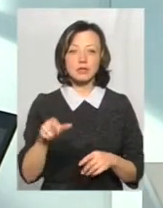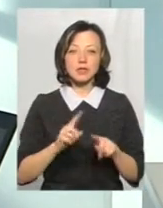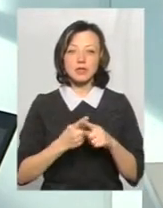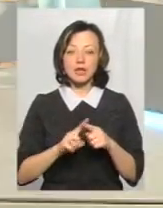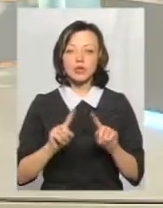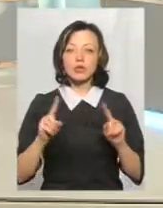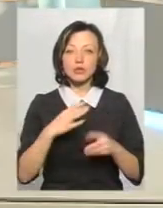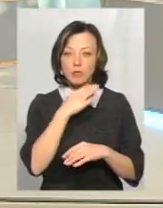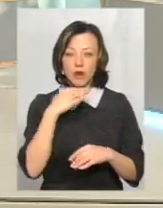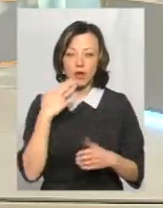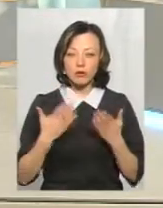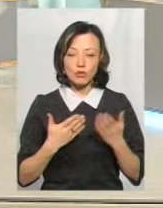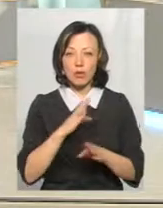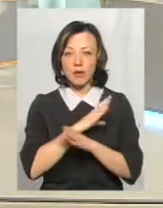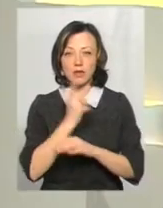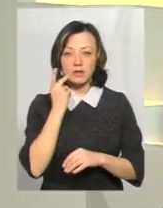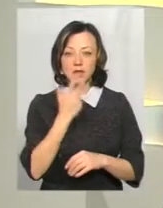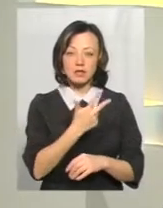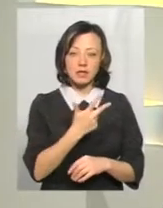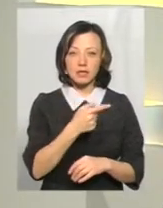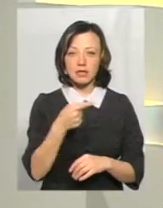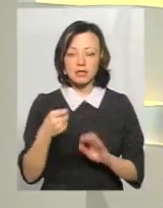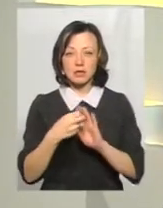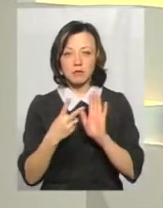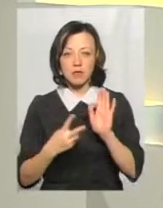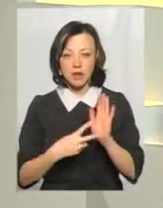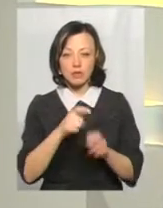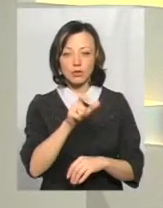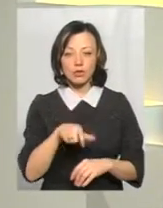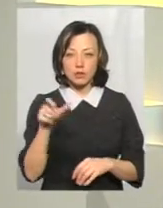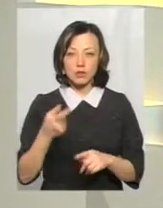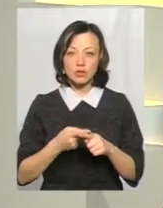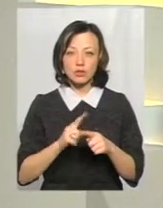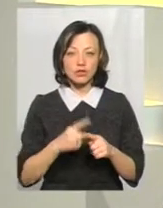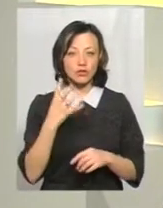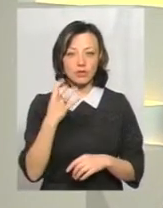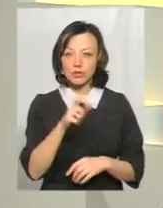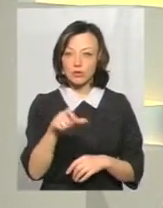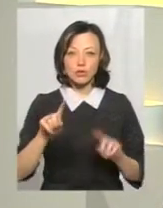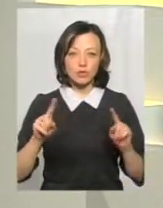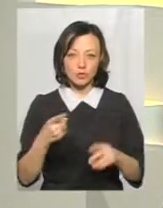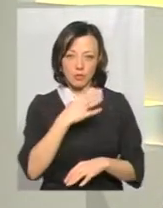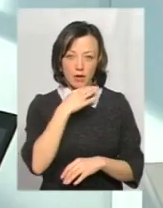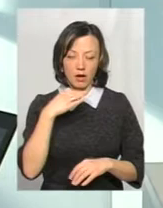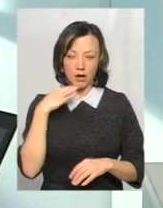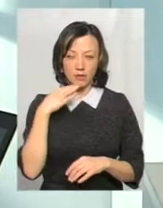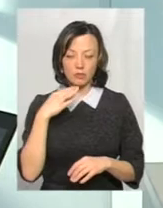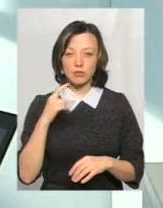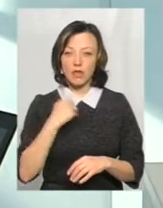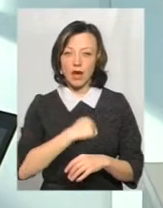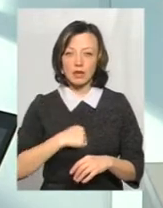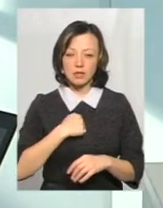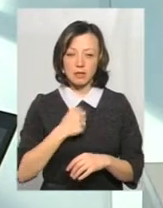Це дуже багато. Якщо помирає, зазвичай, від 3 до 17 чоловік, то 400 осіб – це надто багато. Він був дуже